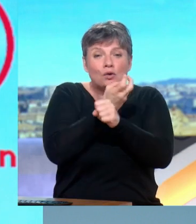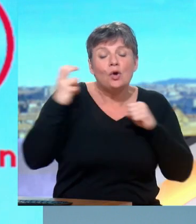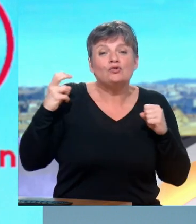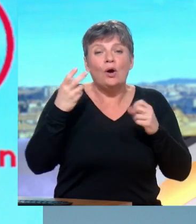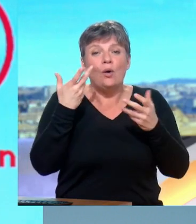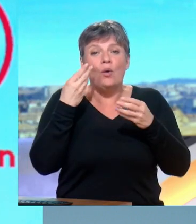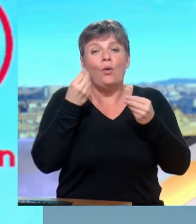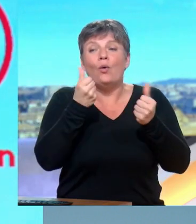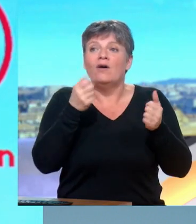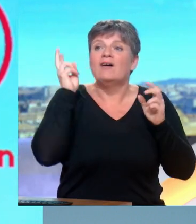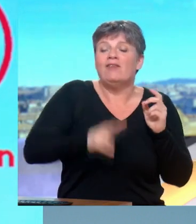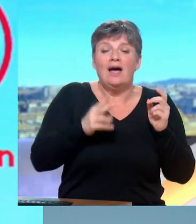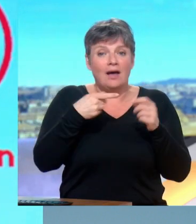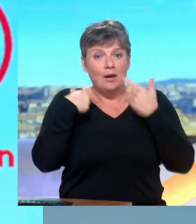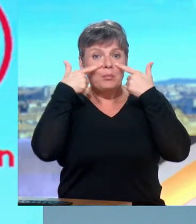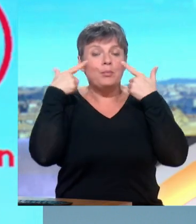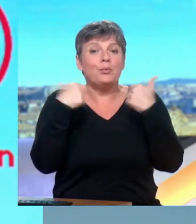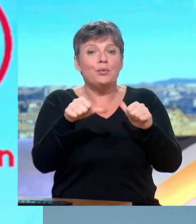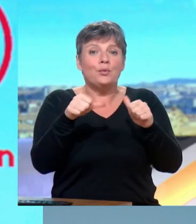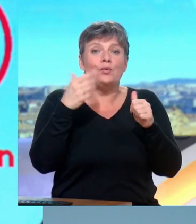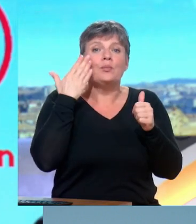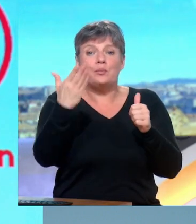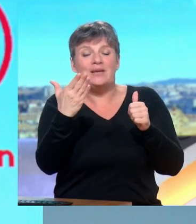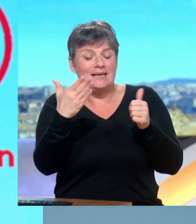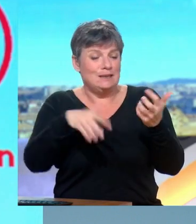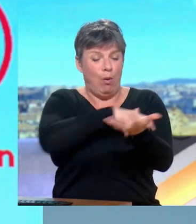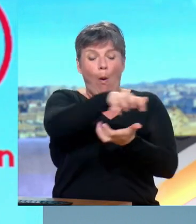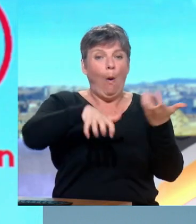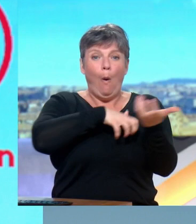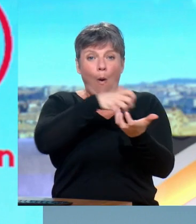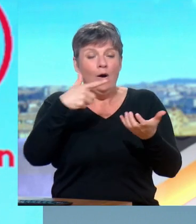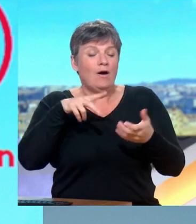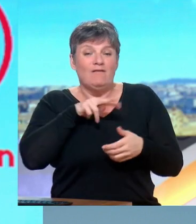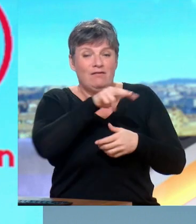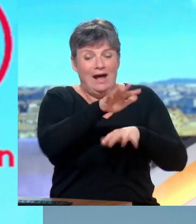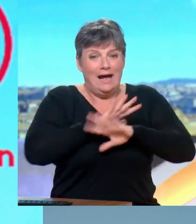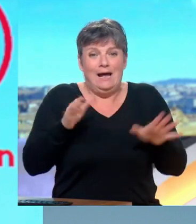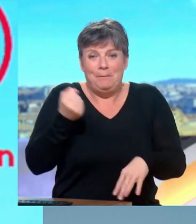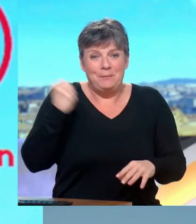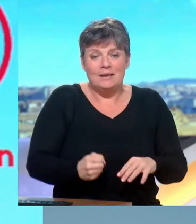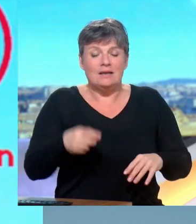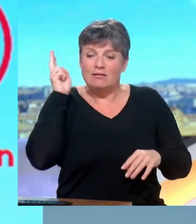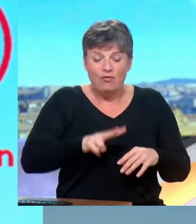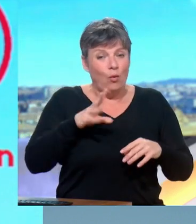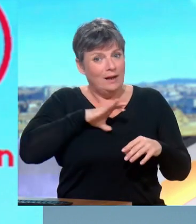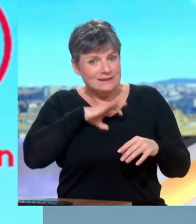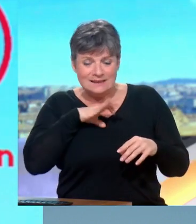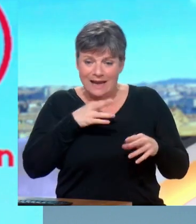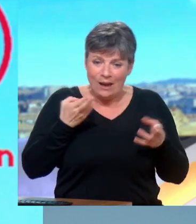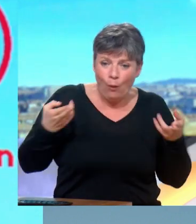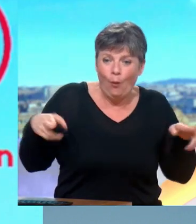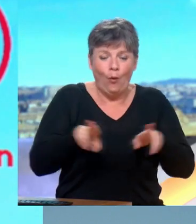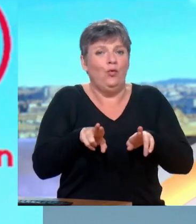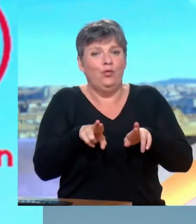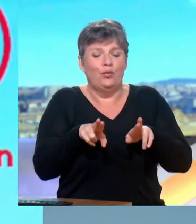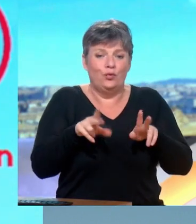Ce n pas une certitude, mais quand même les dangers d'un embrasement régional. Que oui, il faut relancer une paix. Pourquoi ? Écoutez,